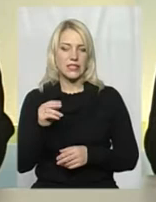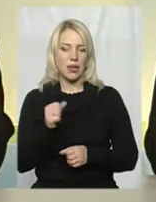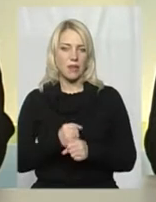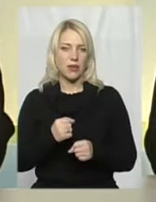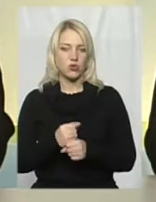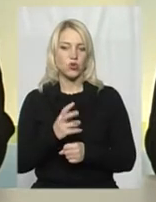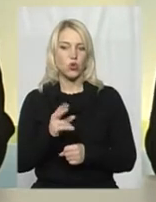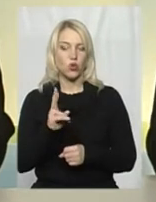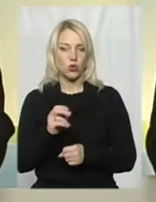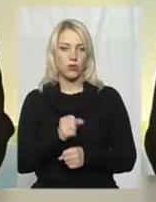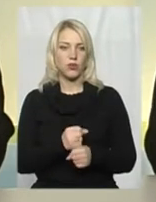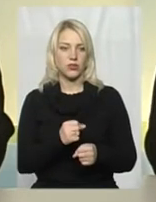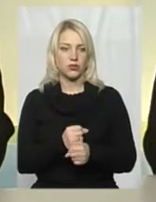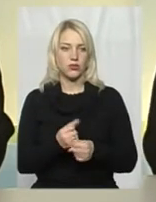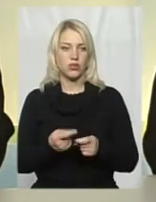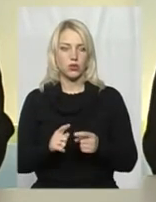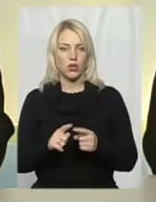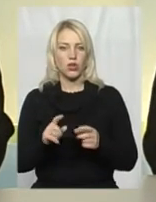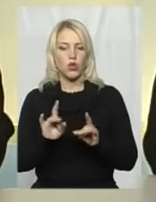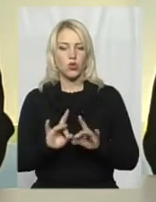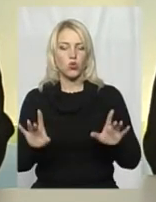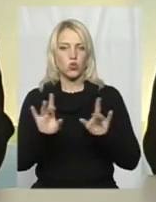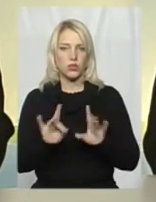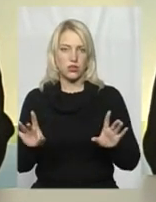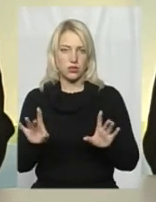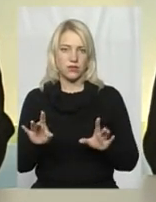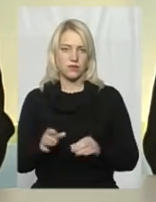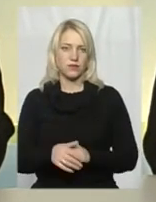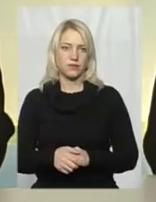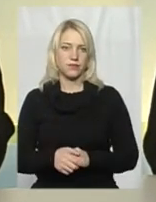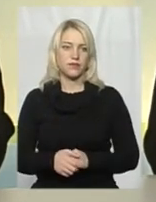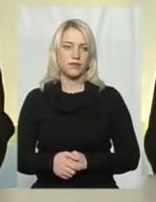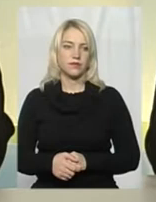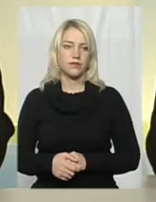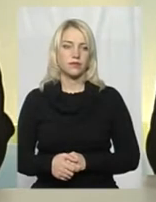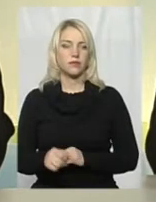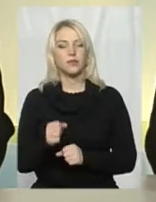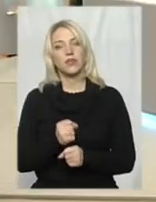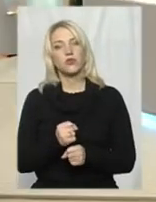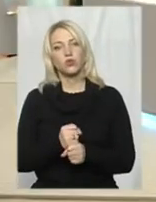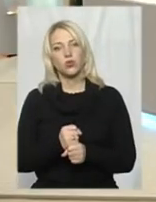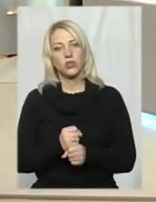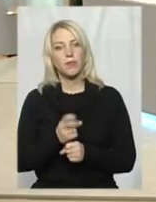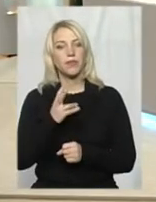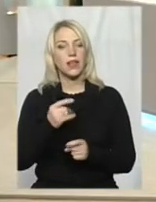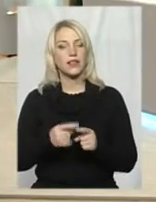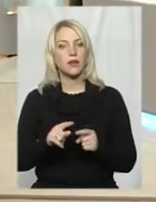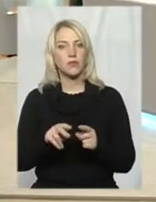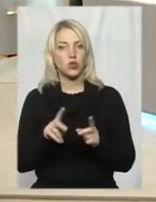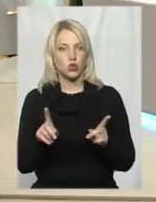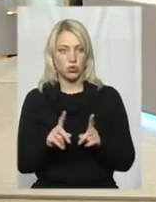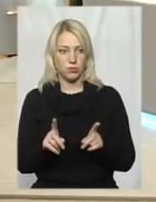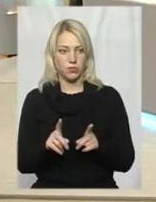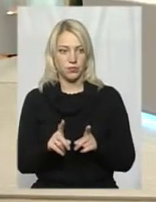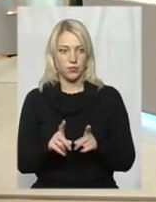хто працює, той просто доносить, працюють саме над тим, аби